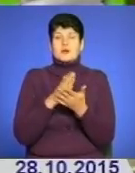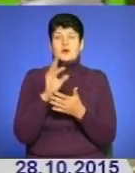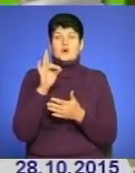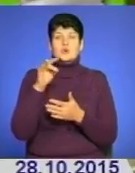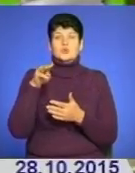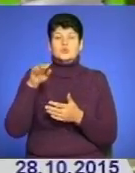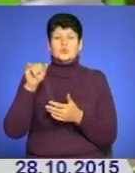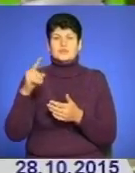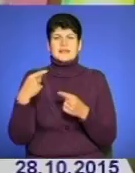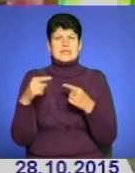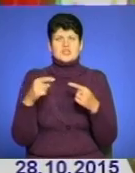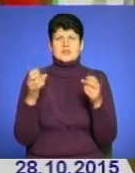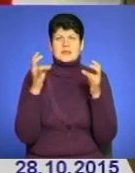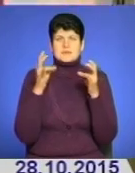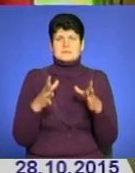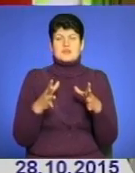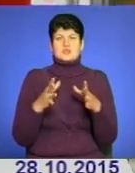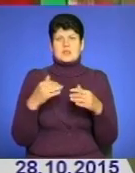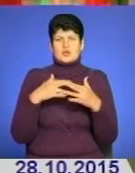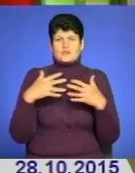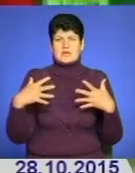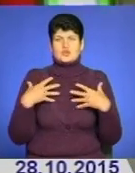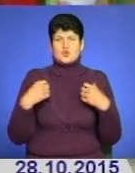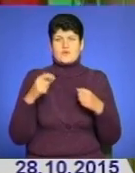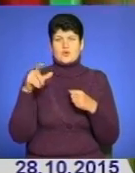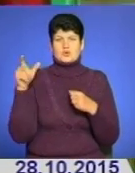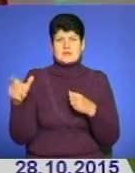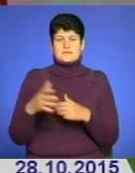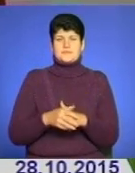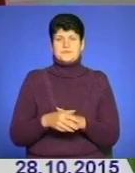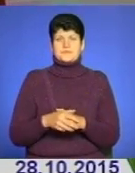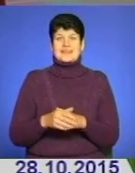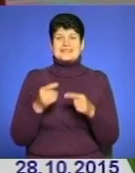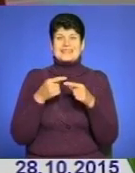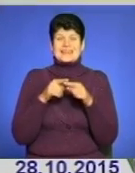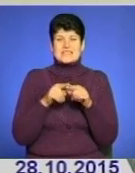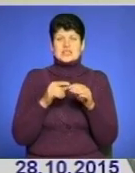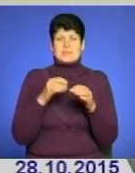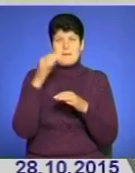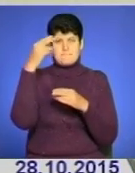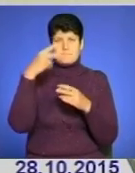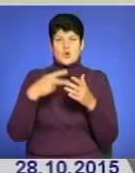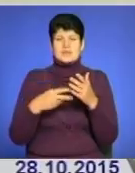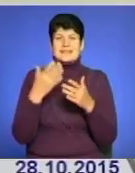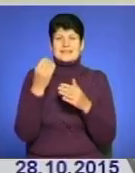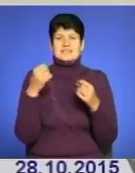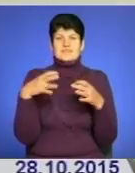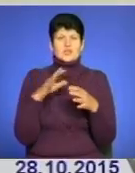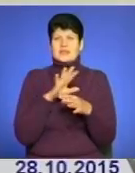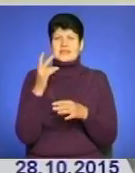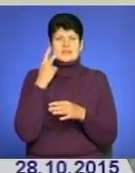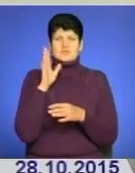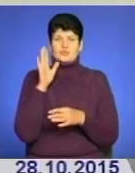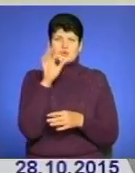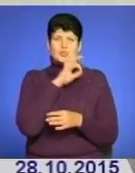та інші небезпечні речовини для здоров'я людини і навколишнього середовища. За технічними параметрами їхнє світло не завжди буде